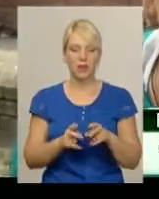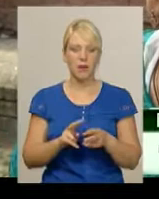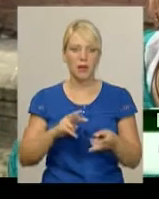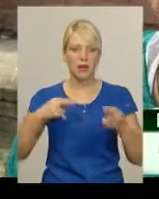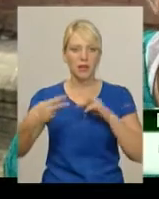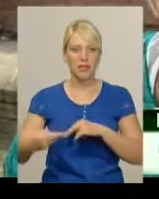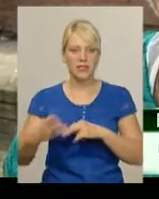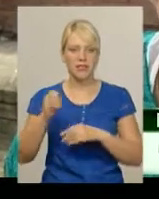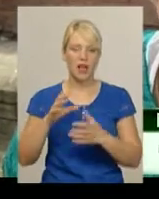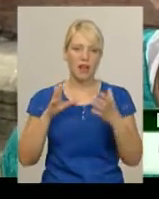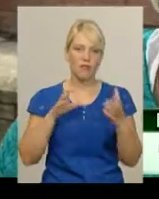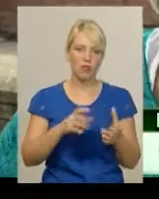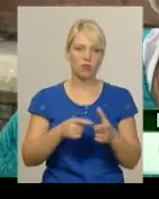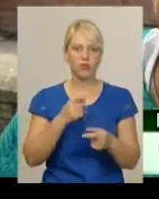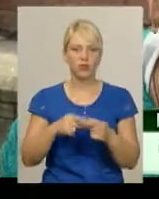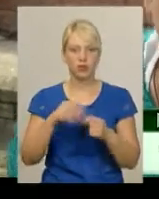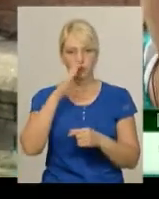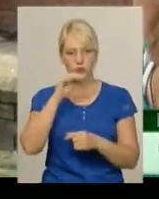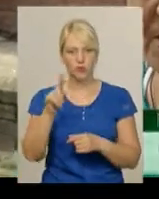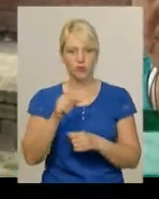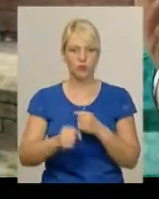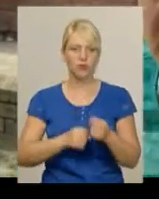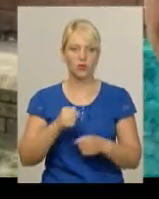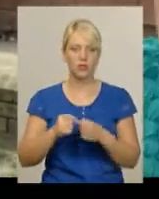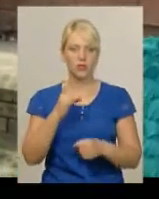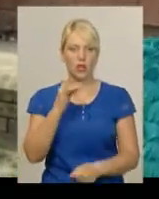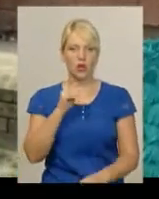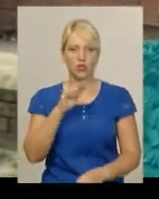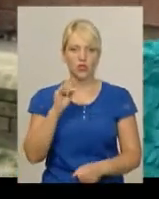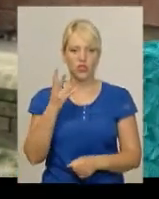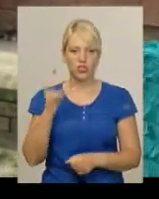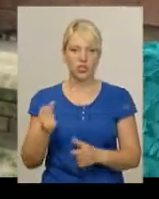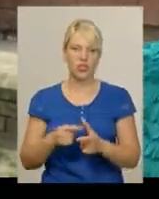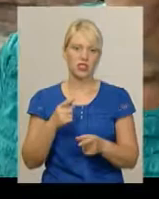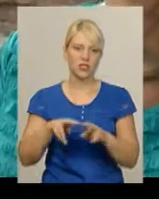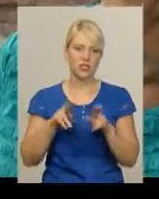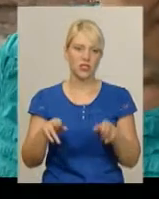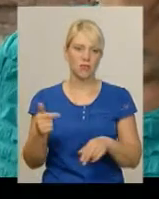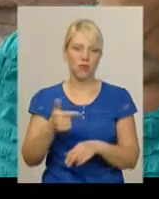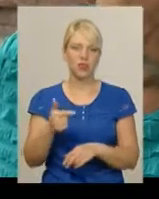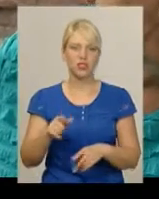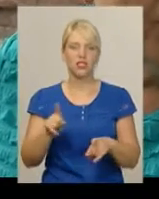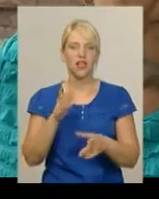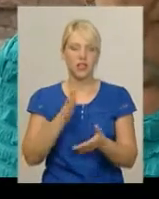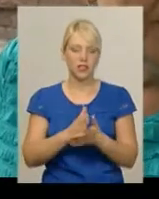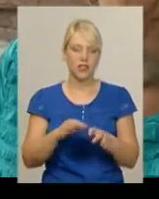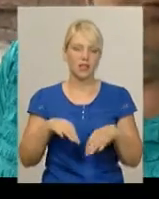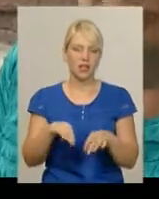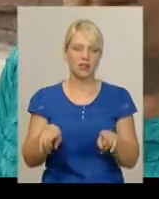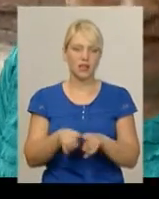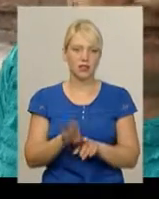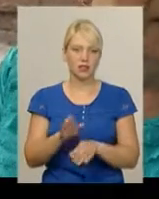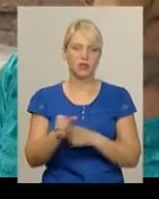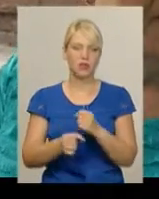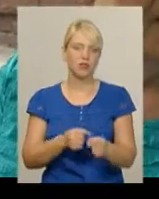на автобусі, на маршрутку, щоб доїхати до Рожішньої, чи так само в Гречани. Який є транспорт такий, ми будемо їхати, бо